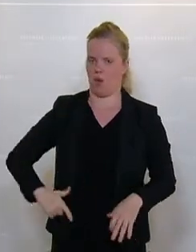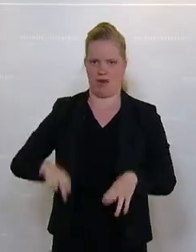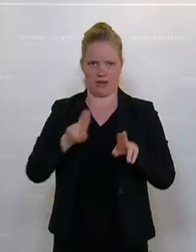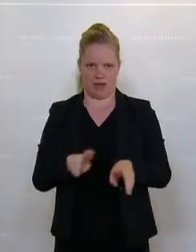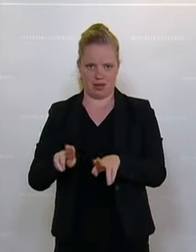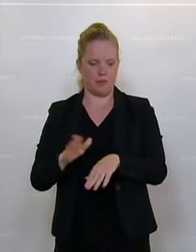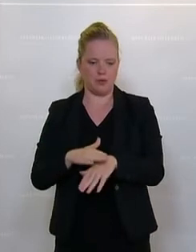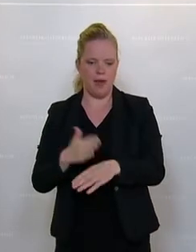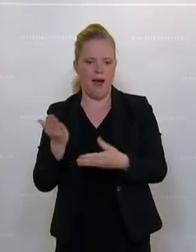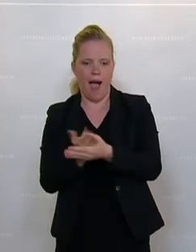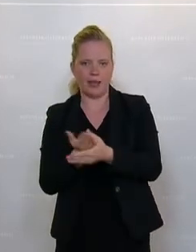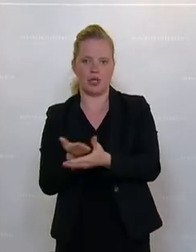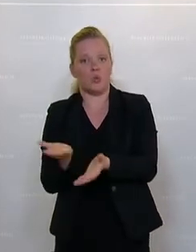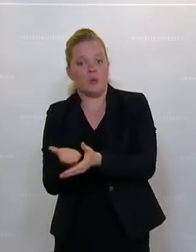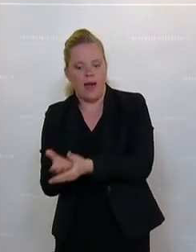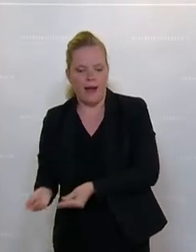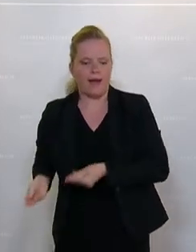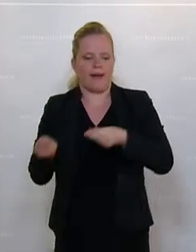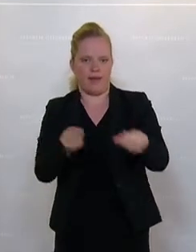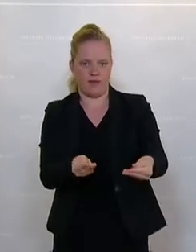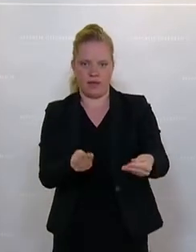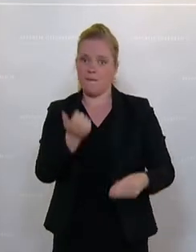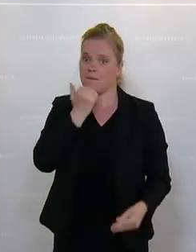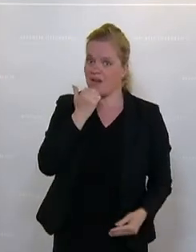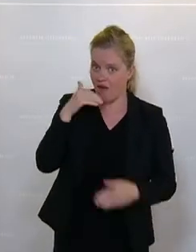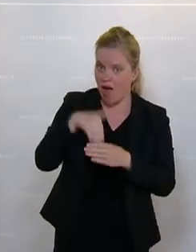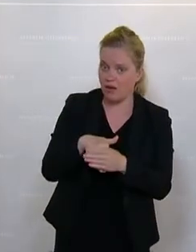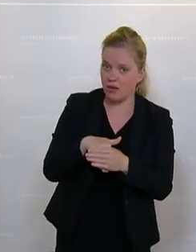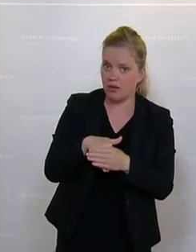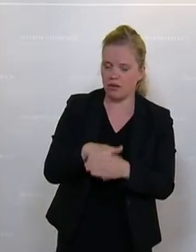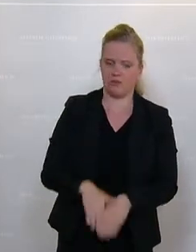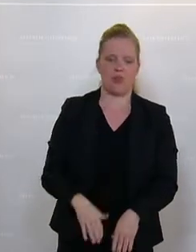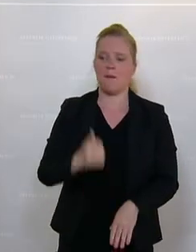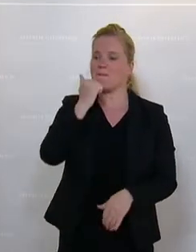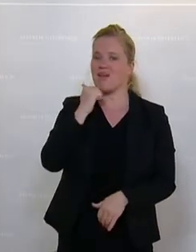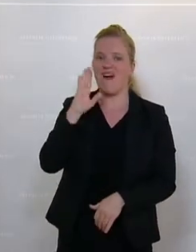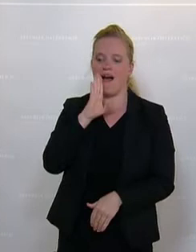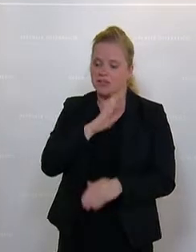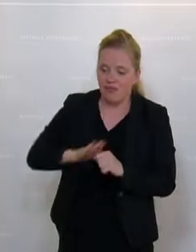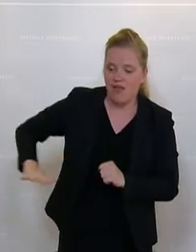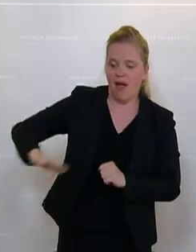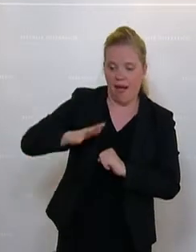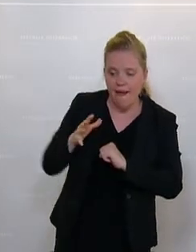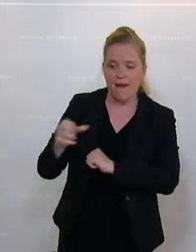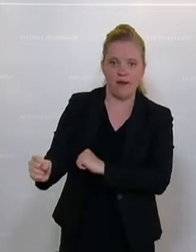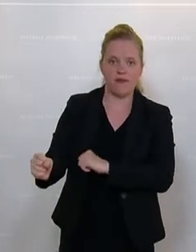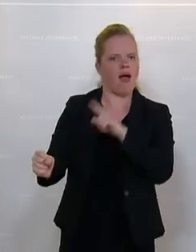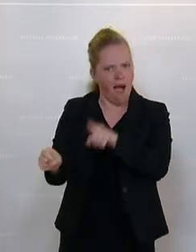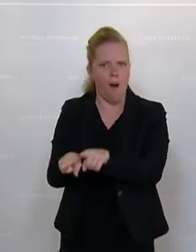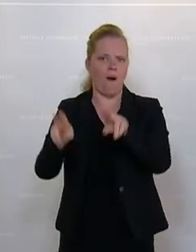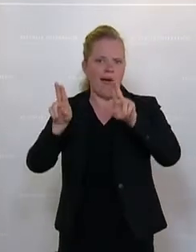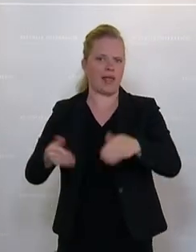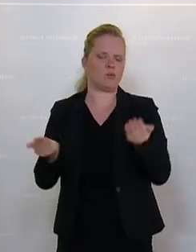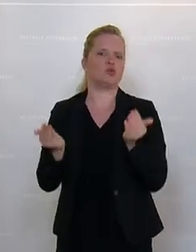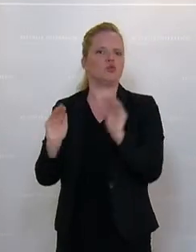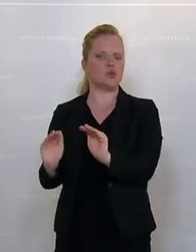Wenn Aktenunterlagen geliefert werden, wenn die von privater Natur sind, wenn da in Privatsphäre eingegriffen wird, dann ist das genauso ein Recht, das wir